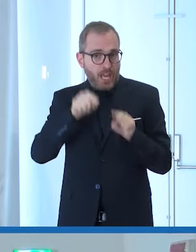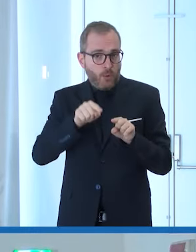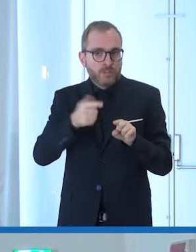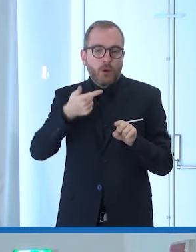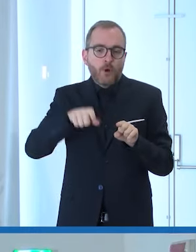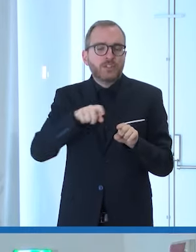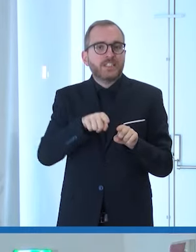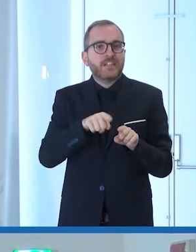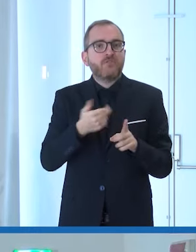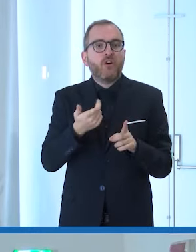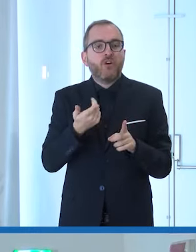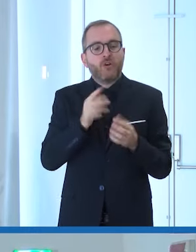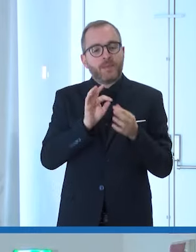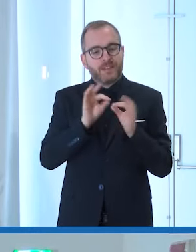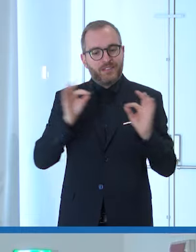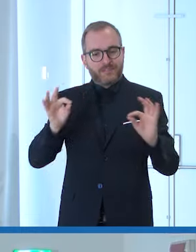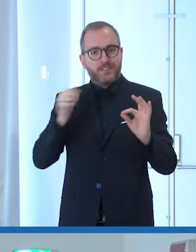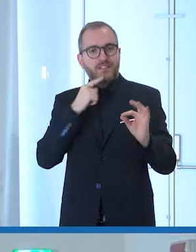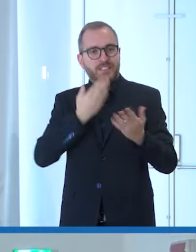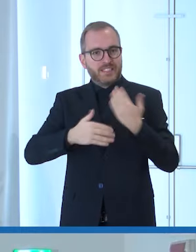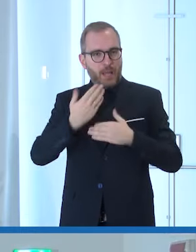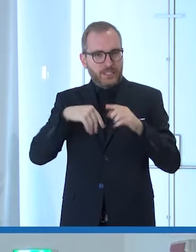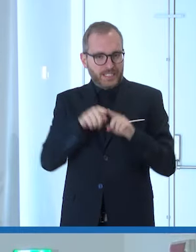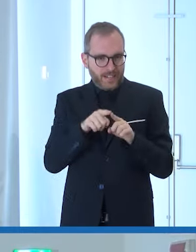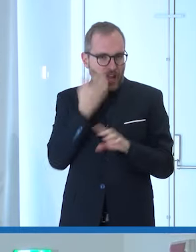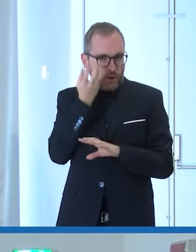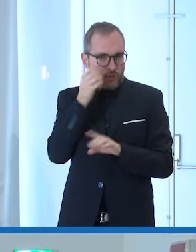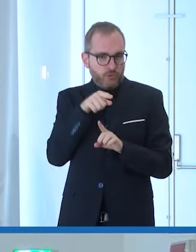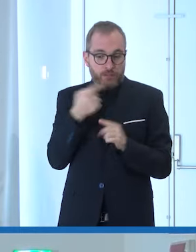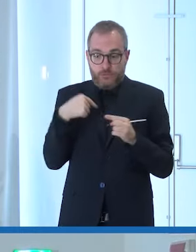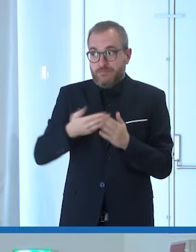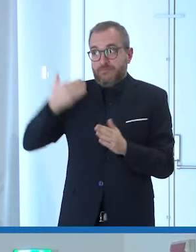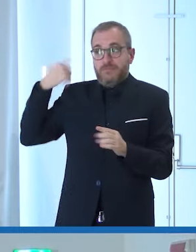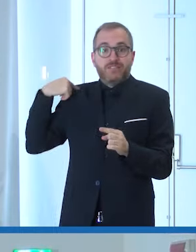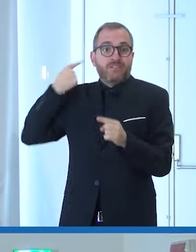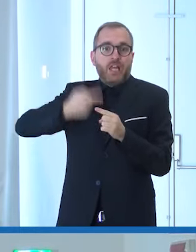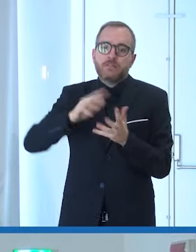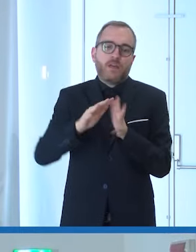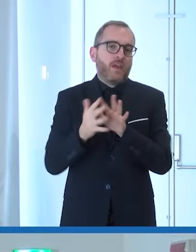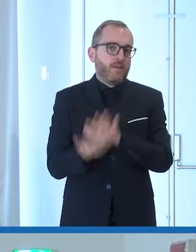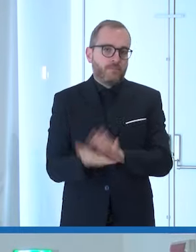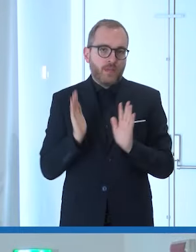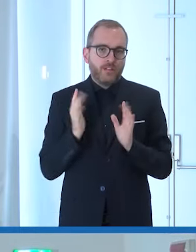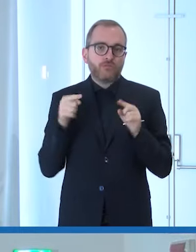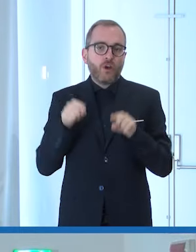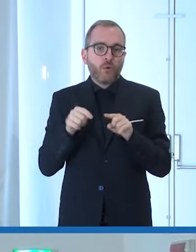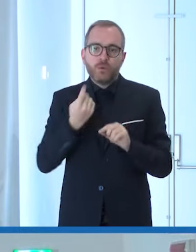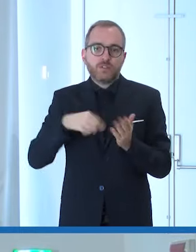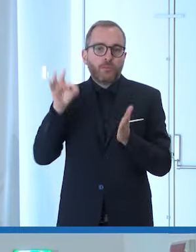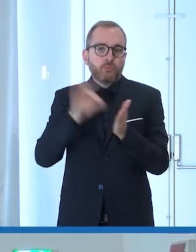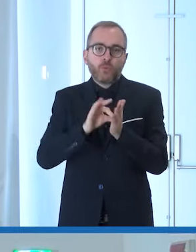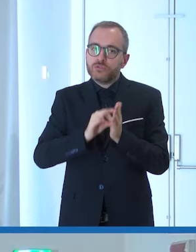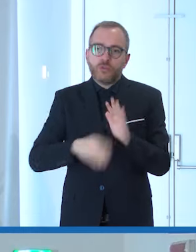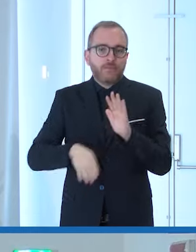cambiata la definizione di disabilità il concetto di disabilità in questo secolo rispetto al secolo precedente e questo credo che sia il punto di